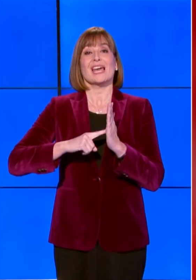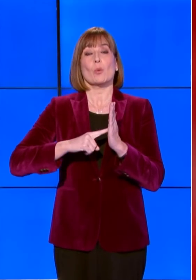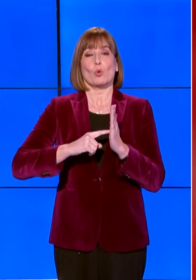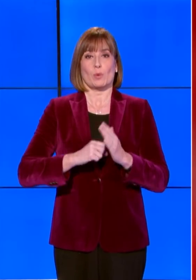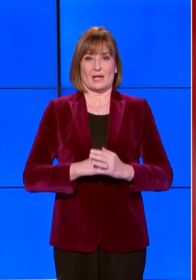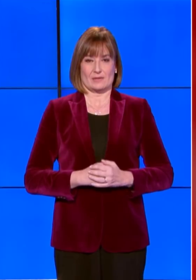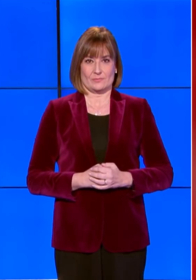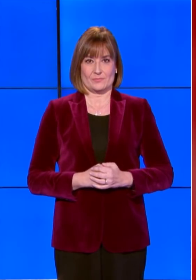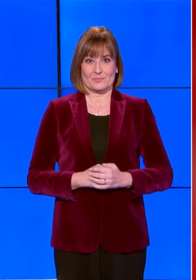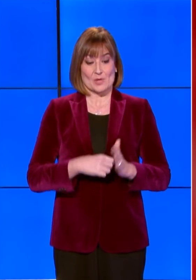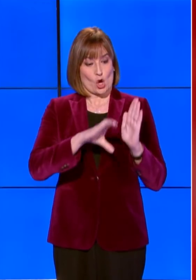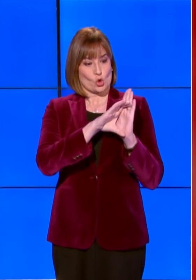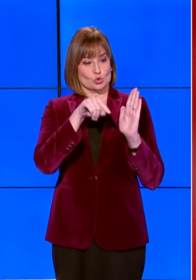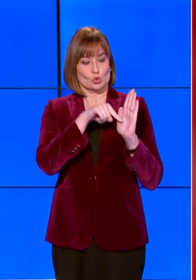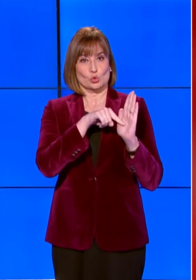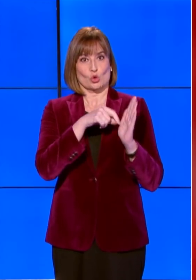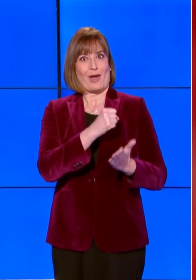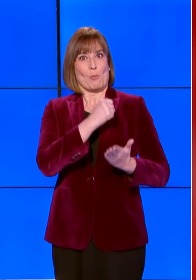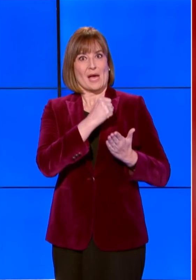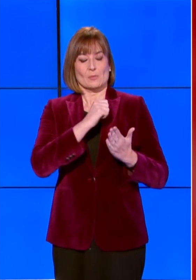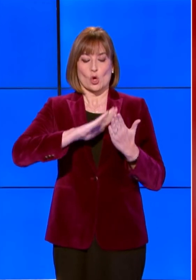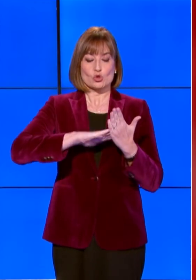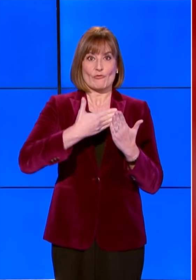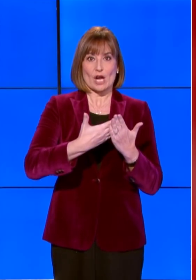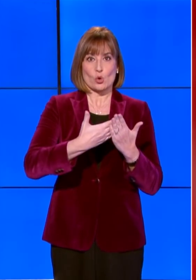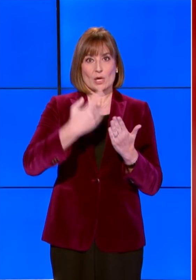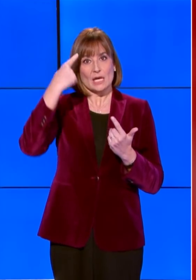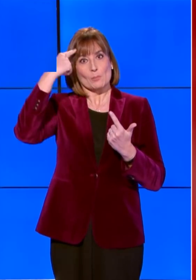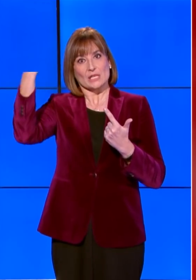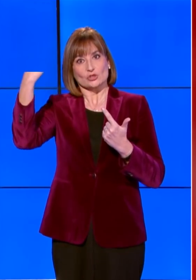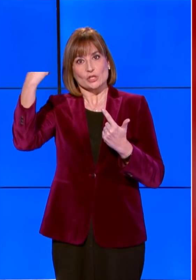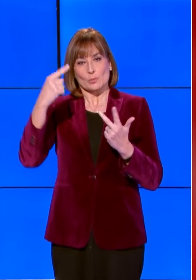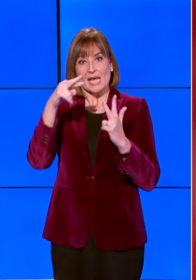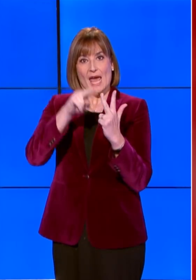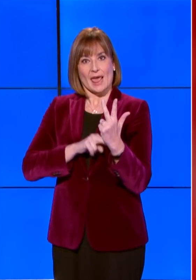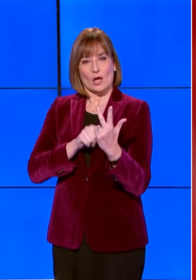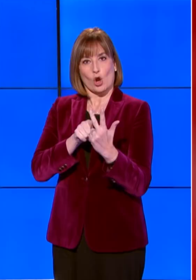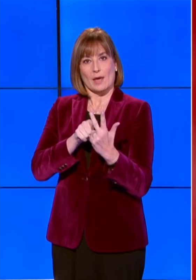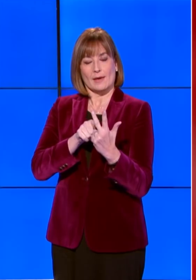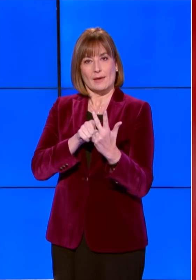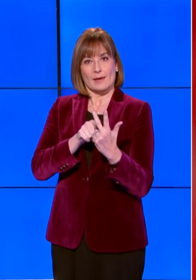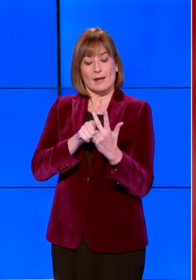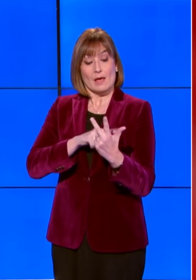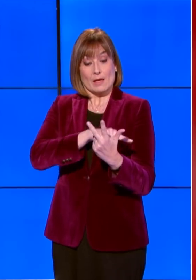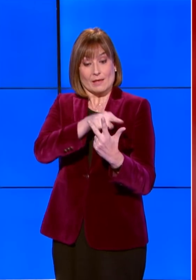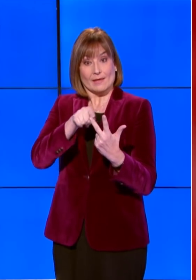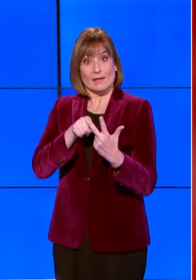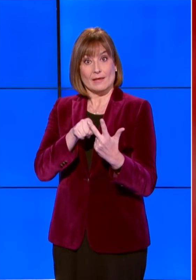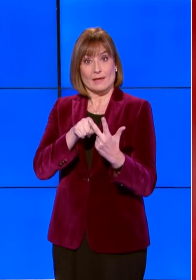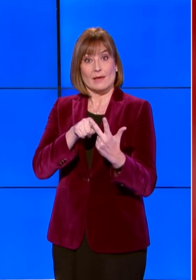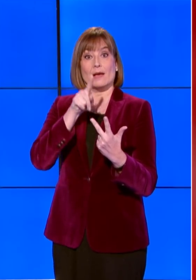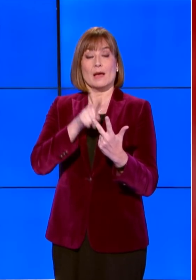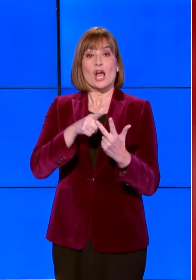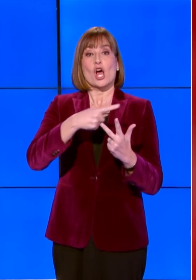con il suo patrimonio di valori, di principi, di regole che costituiscono